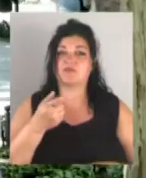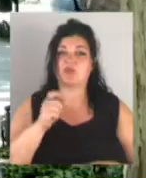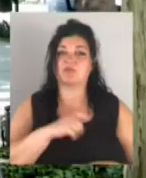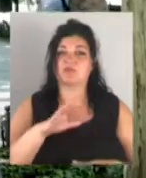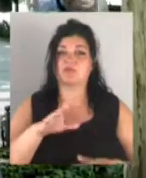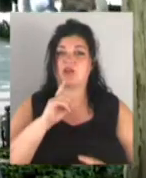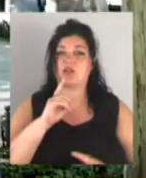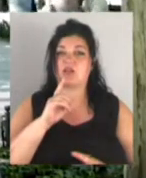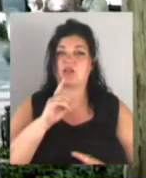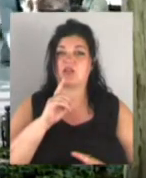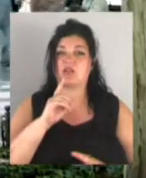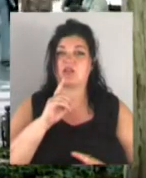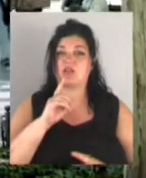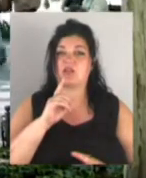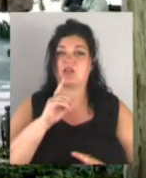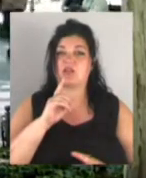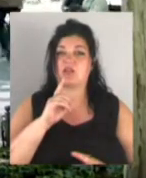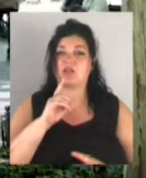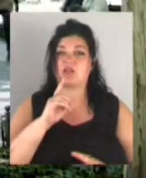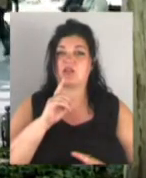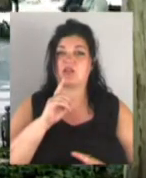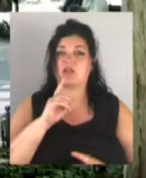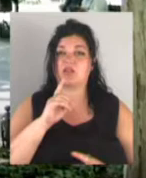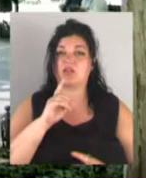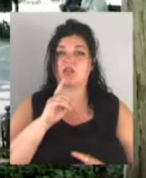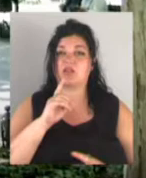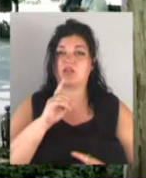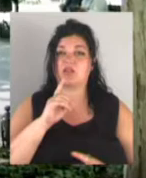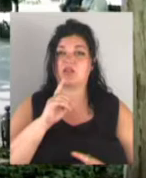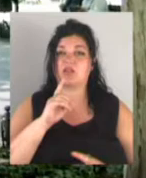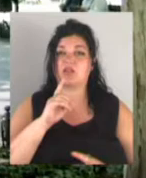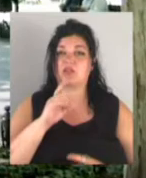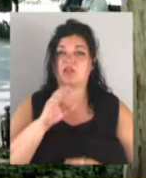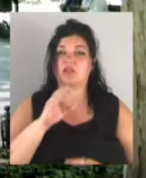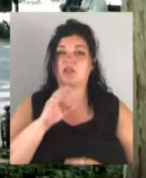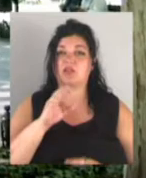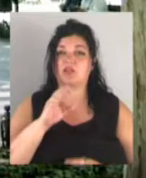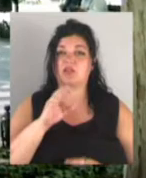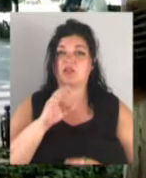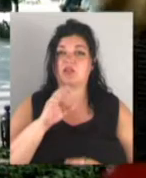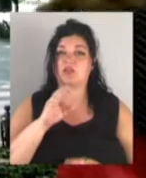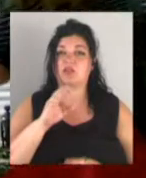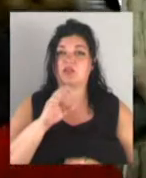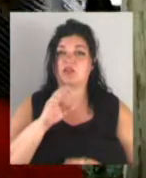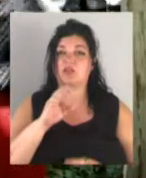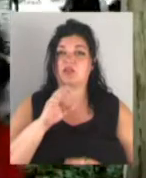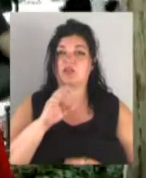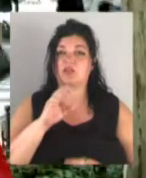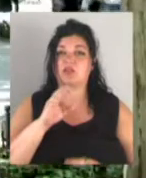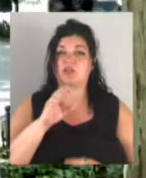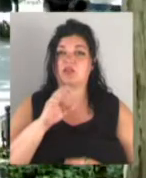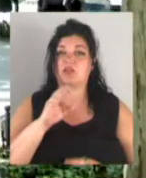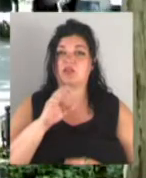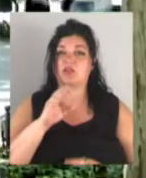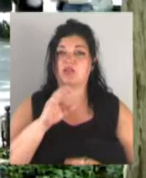Сандул. Текущий ремонт в виде проливання швів битумною мастикою. В некоторых містах эта